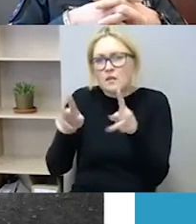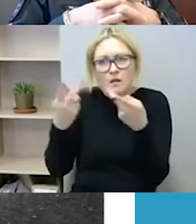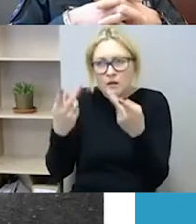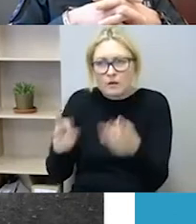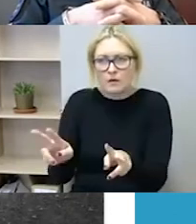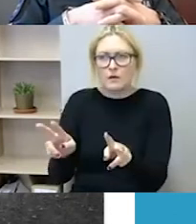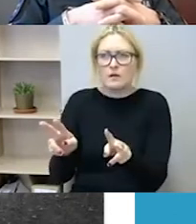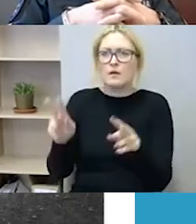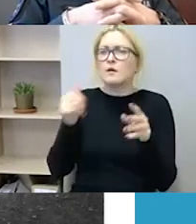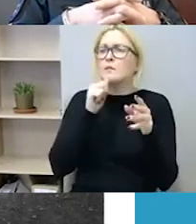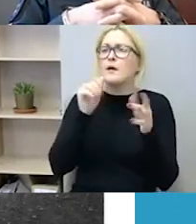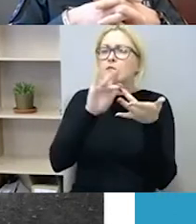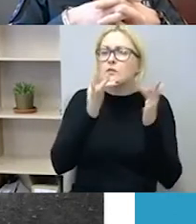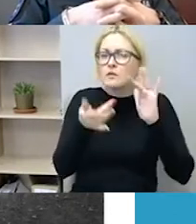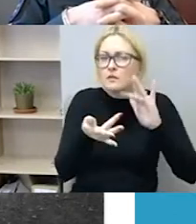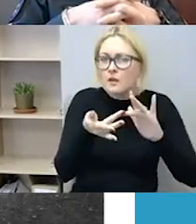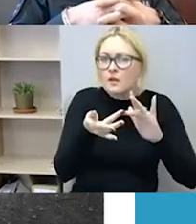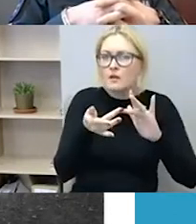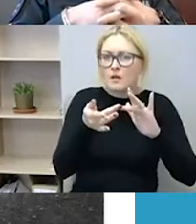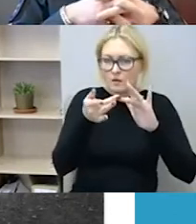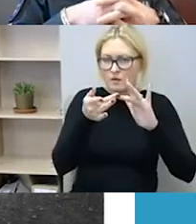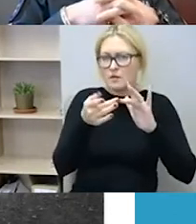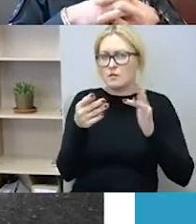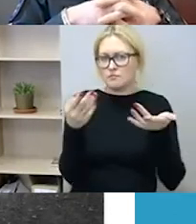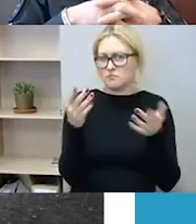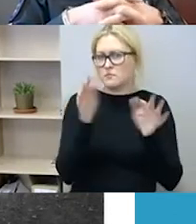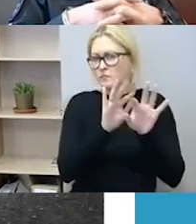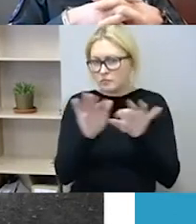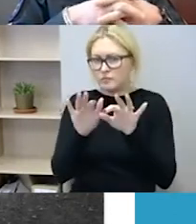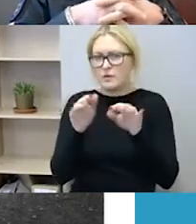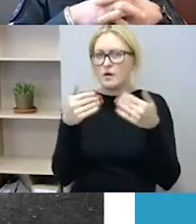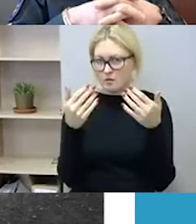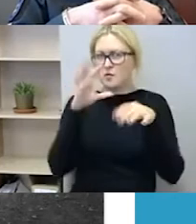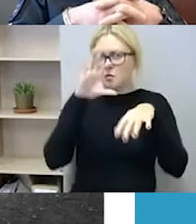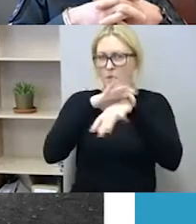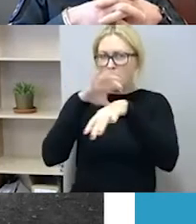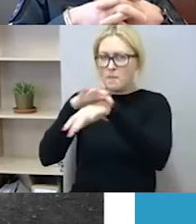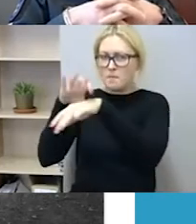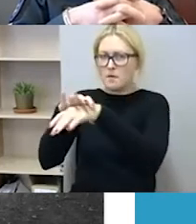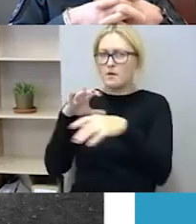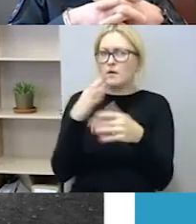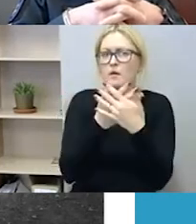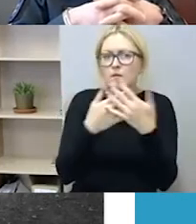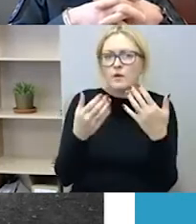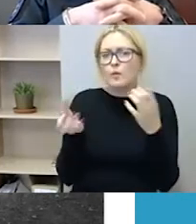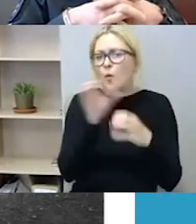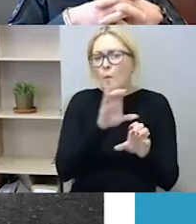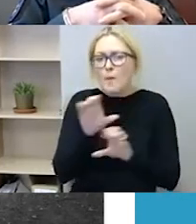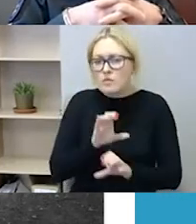internetinėje erdvėje pavyko surasti visą eilę, tikrai tokių užgailių komentarų,